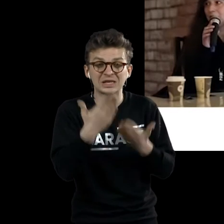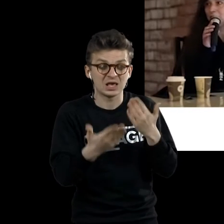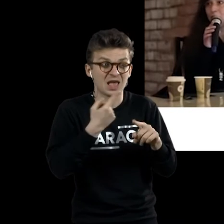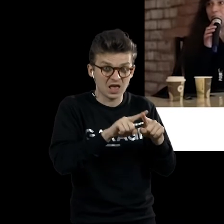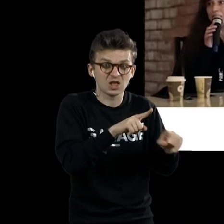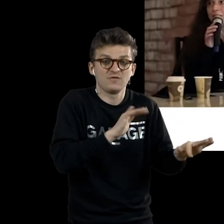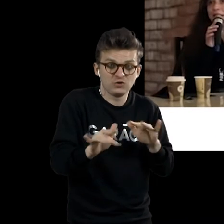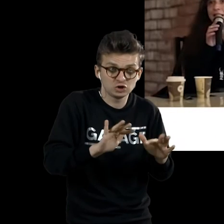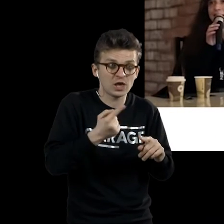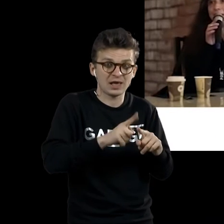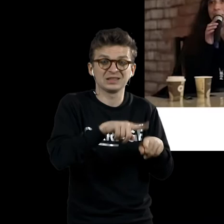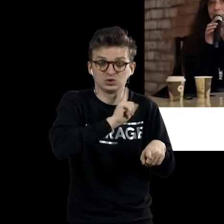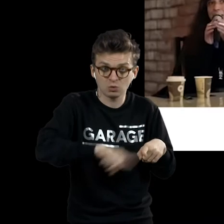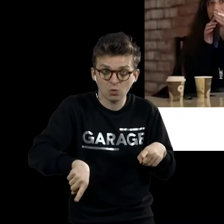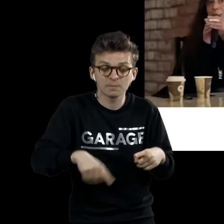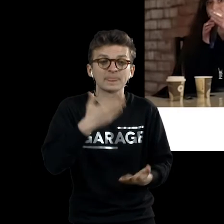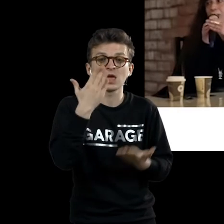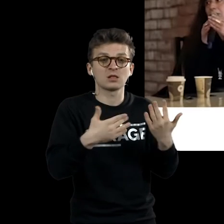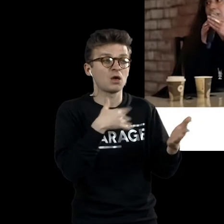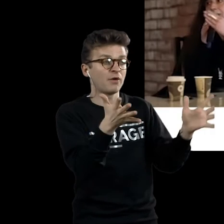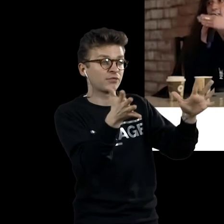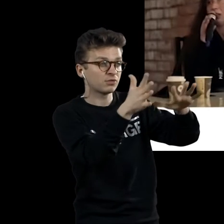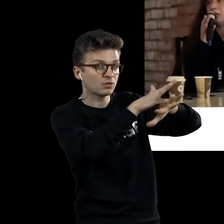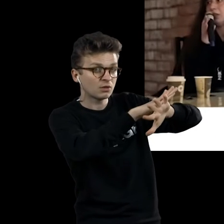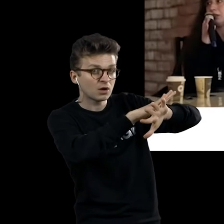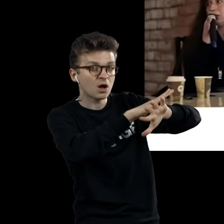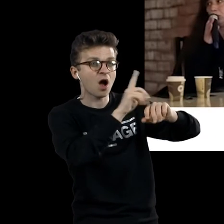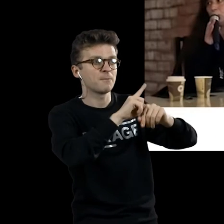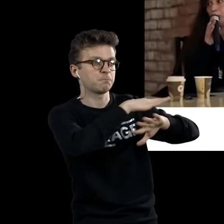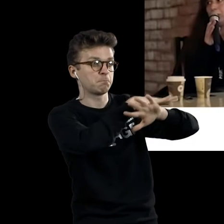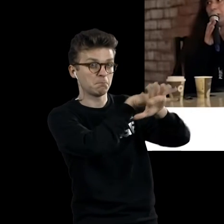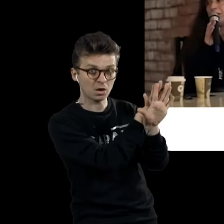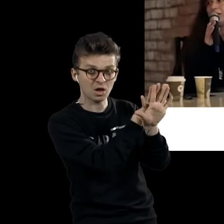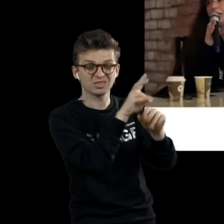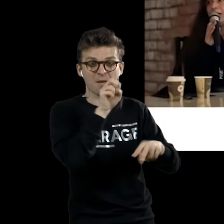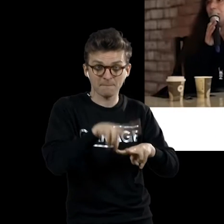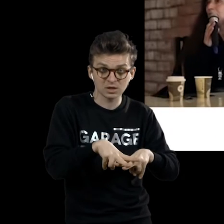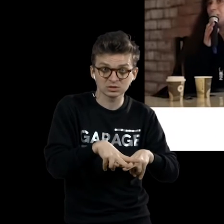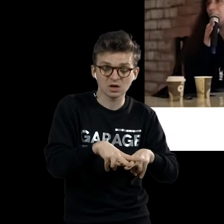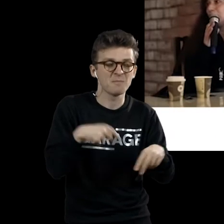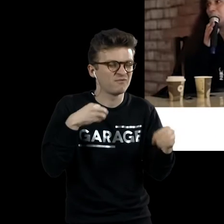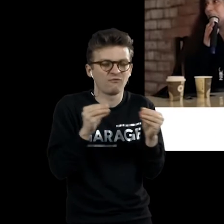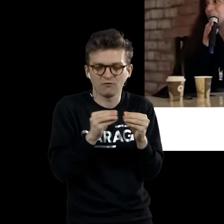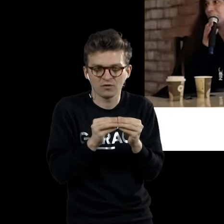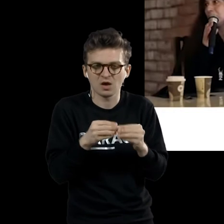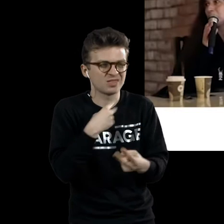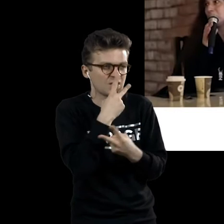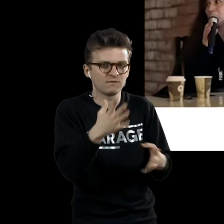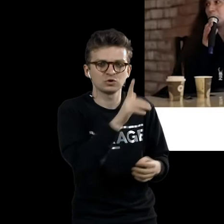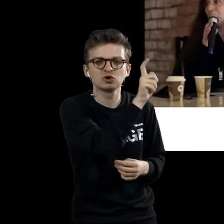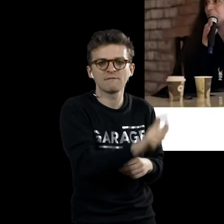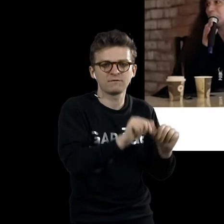движении, об этой скорости, если мы эти различные фазы, знаете, как веер, сложим обратно, мы все равно там не увидим